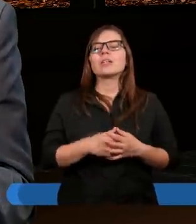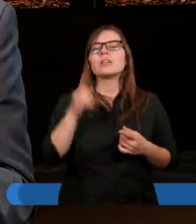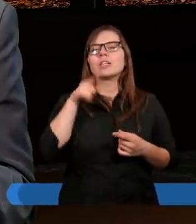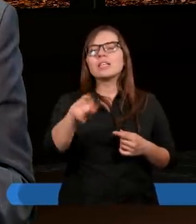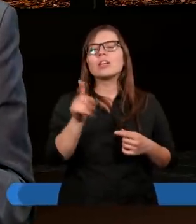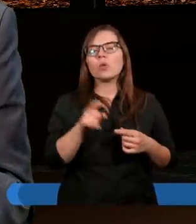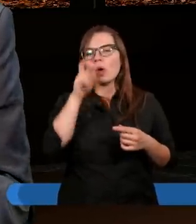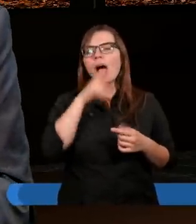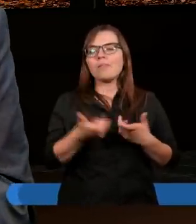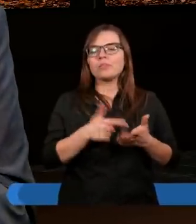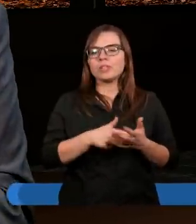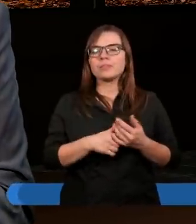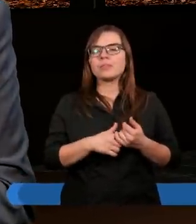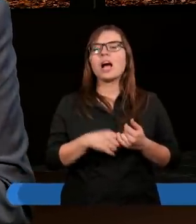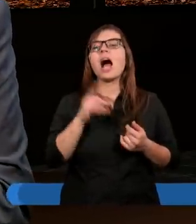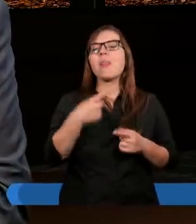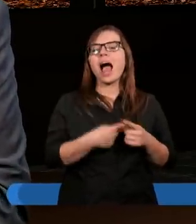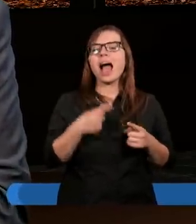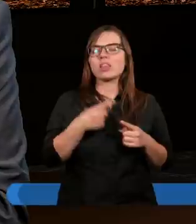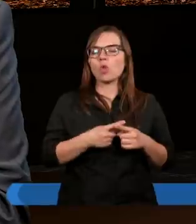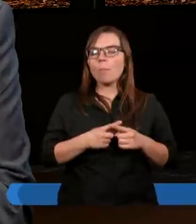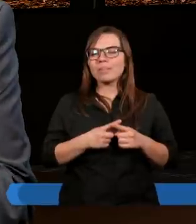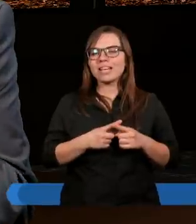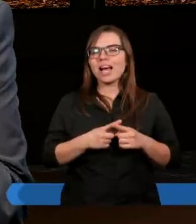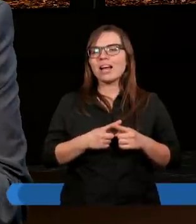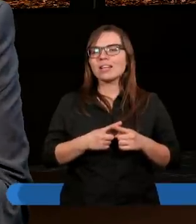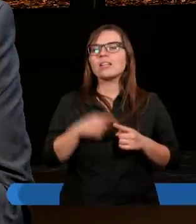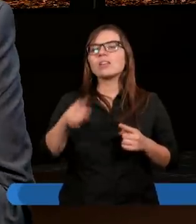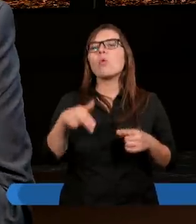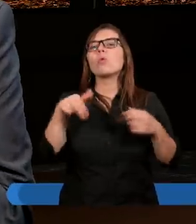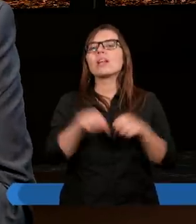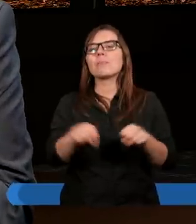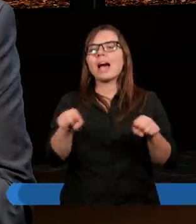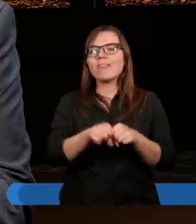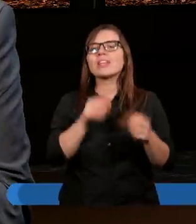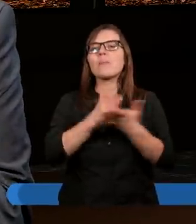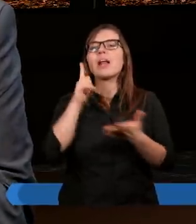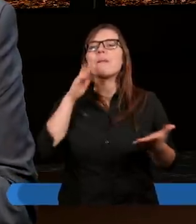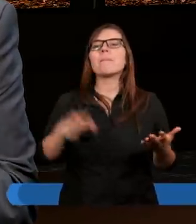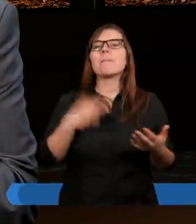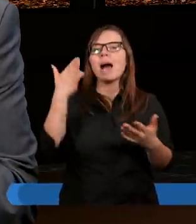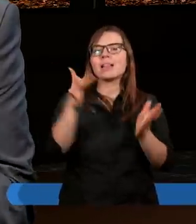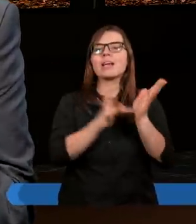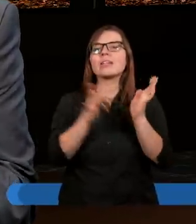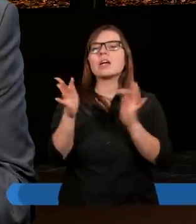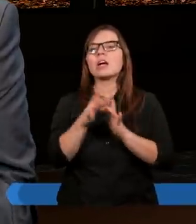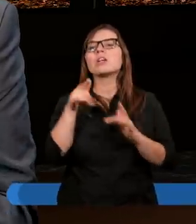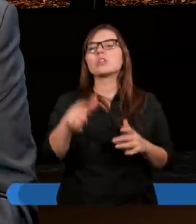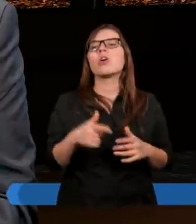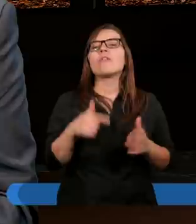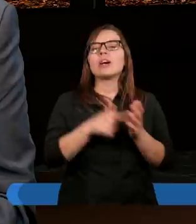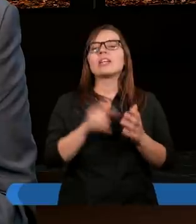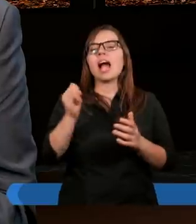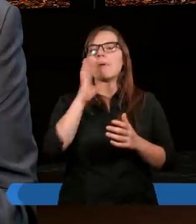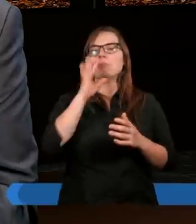ona była zła i tak dalej. Natomiast usprawiedliwienie przez Pana Jezusa to jest coś takiego, jak